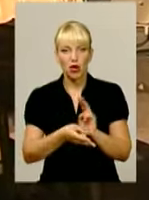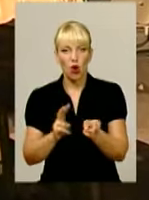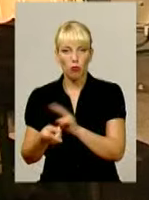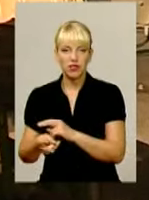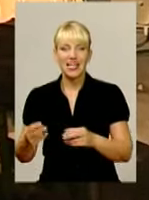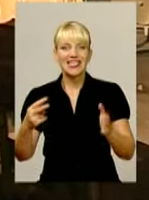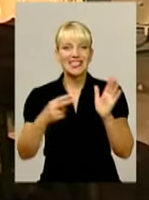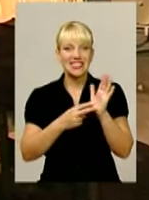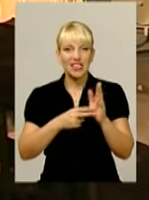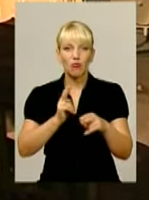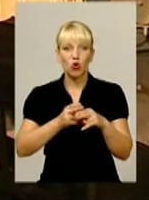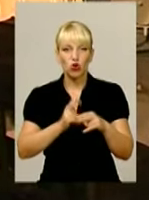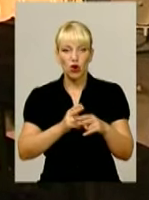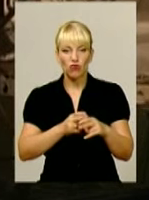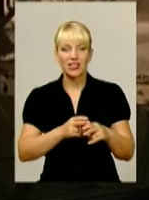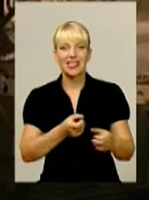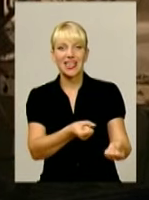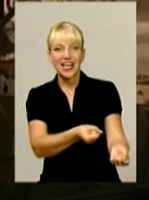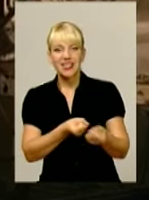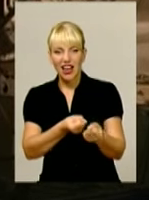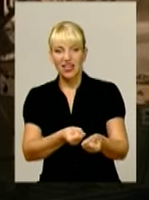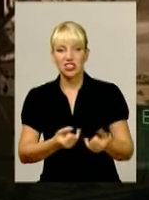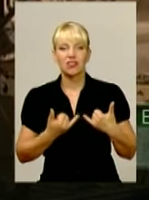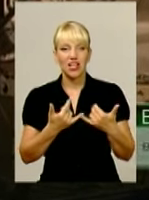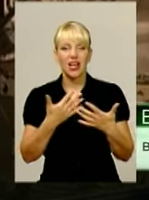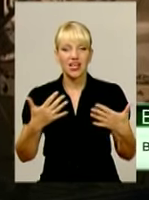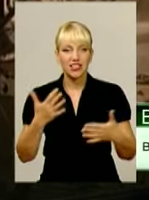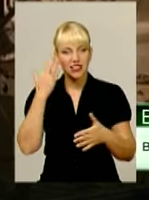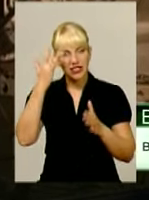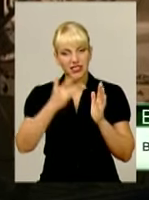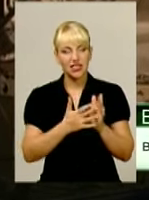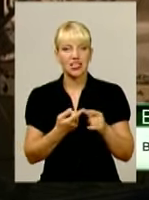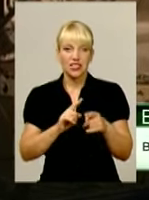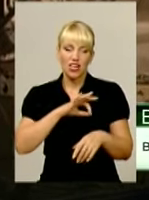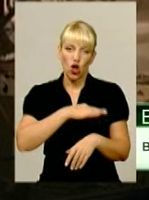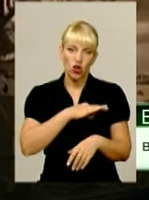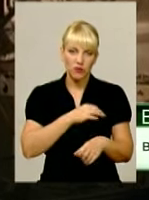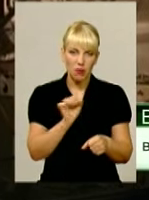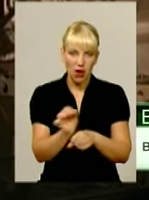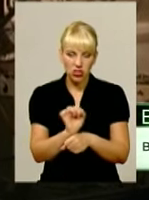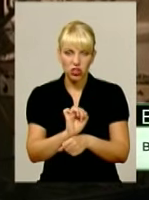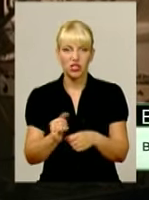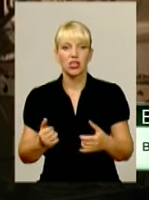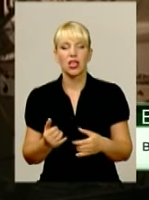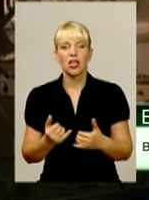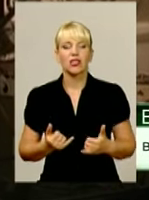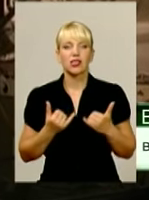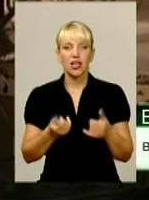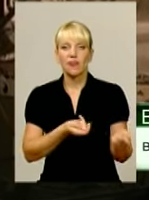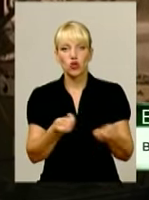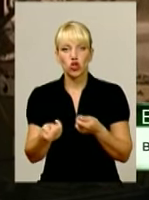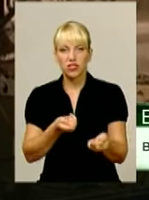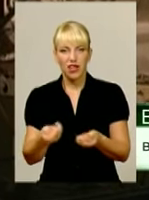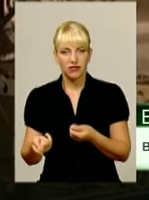тягачів для різних військових цілить. Це як тягачі, як машини розвідки, як машини для доставки